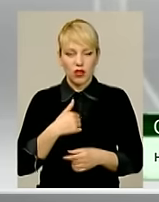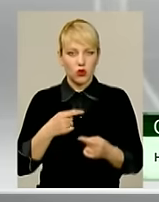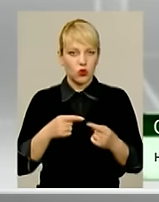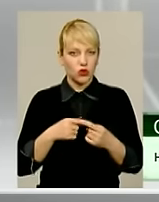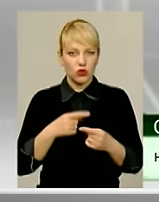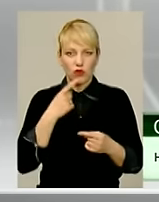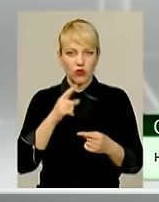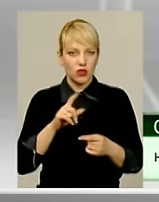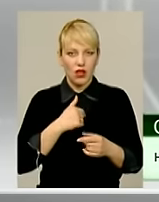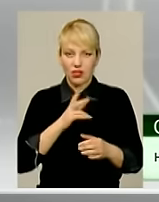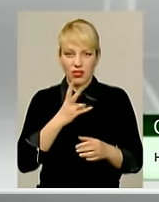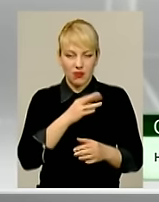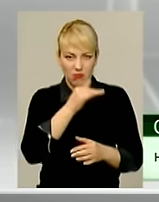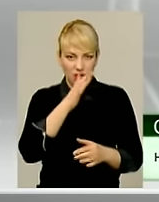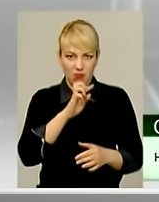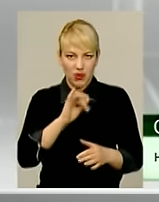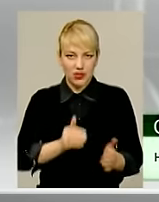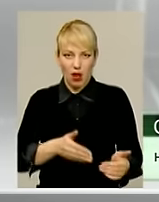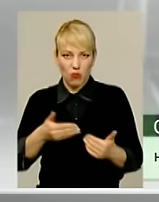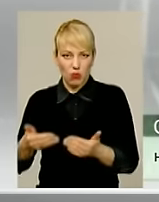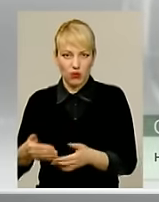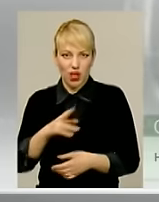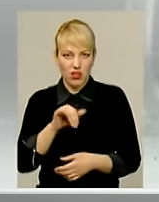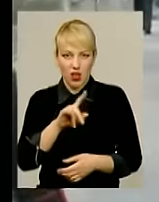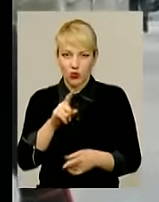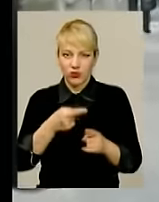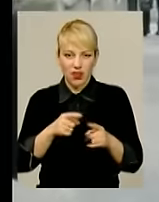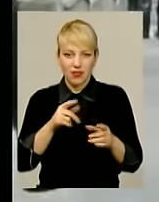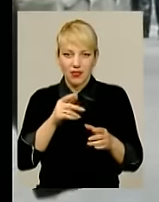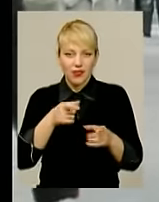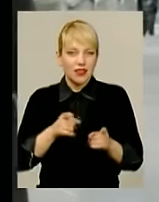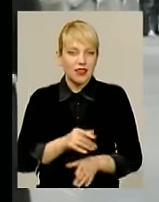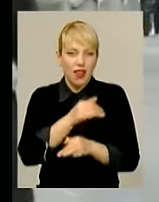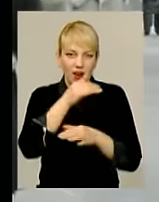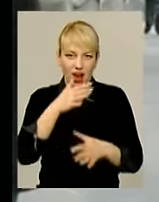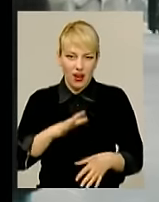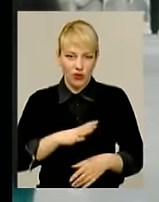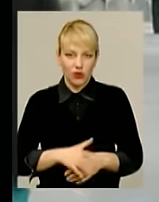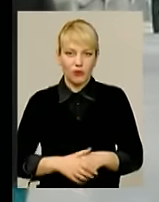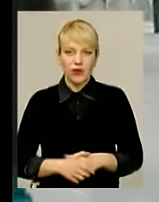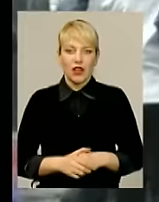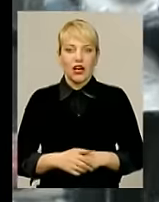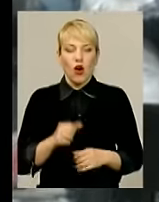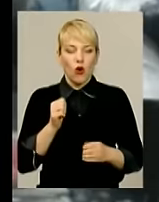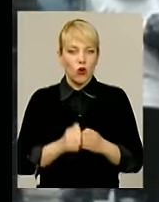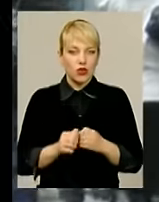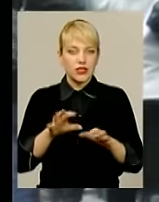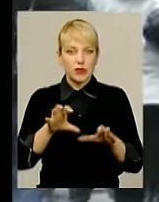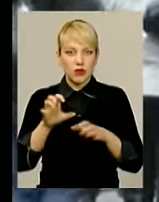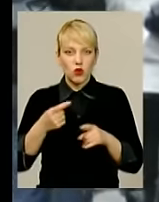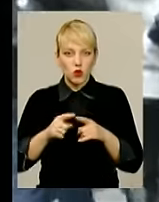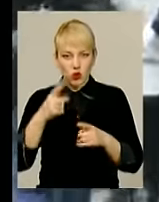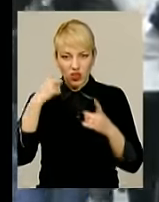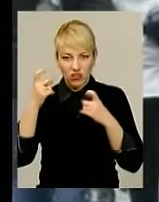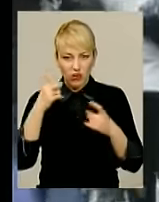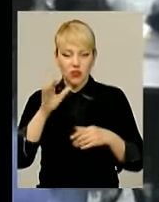я не пропонував таку кандидатуру, розуміючи, що це на сьогодні не реально. Кожен з опитаних інформацію сприйняв серйозно, попри те,